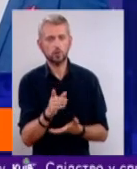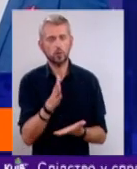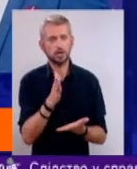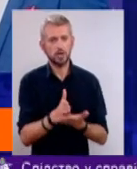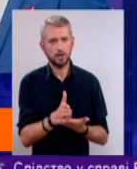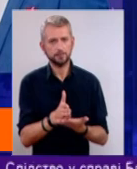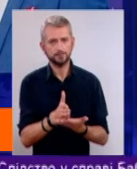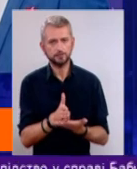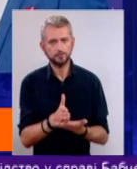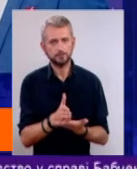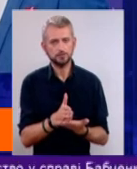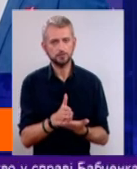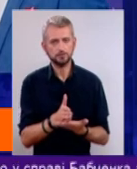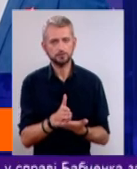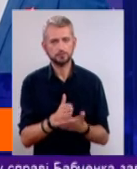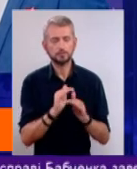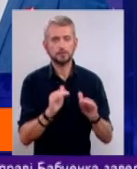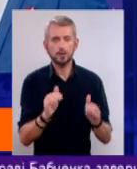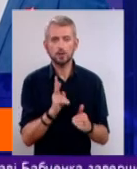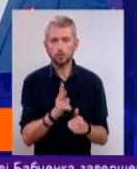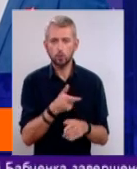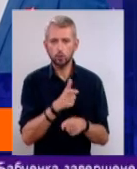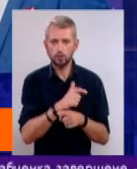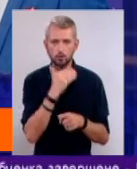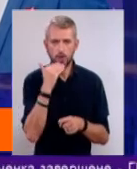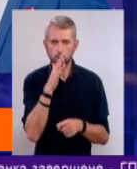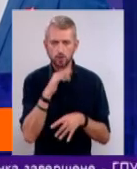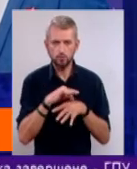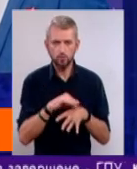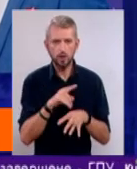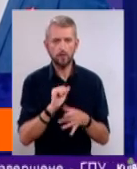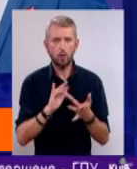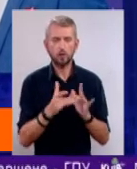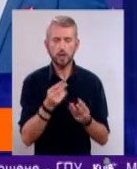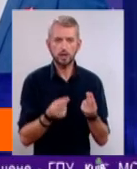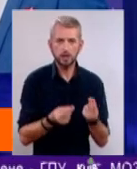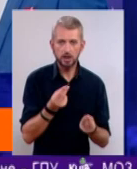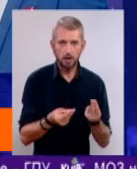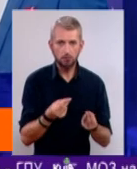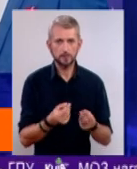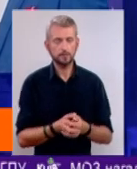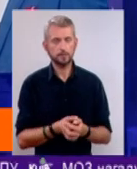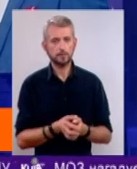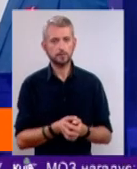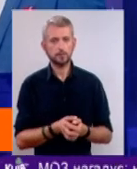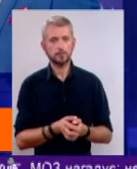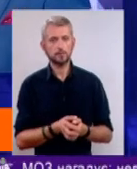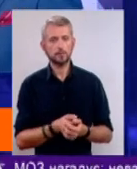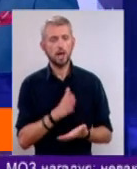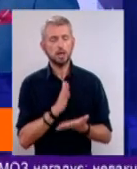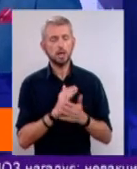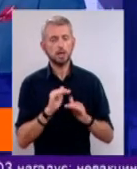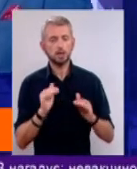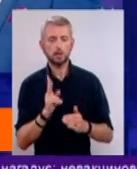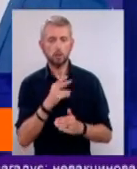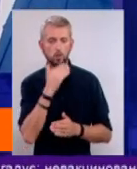діти, які проводять дуже багато часу за онлайн-іграми, але є і діти,